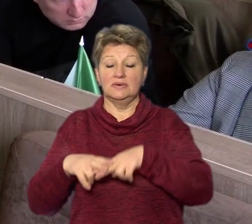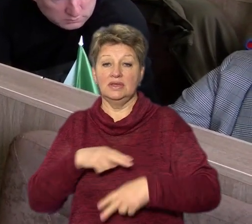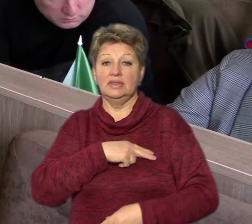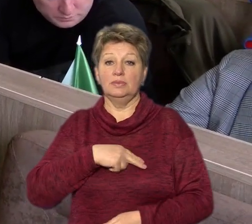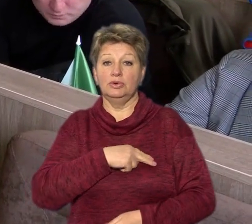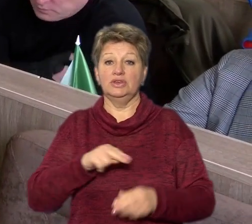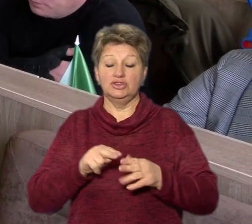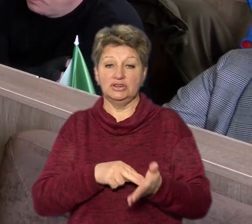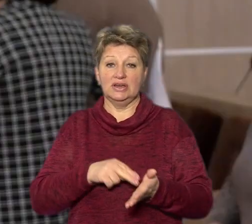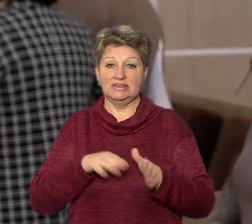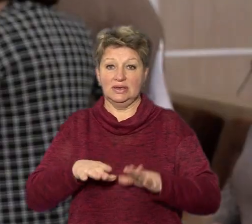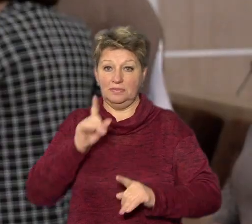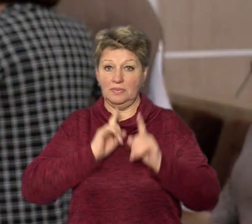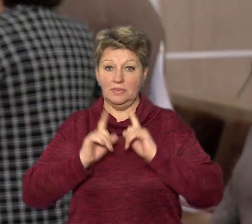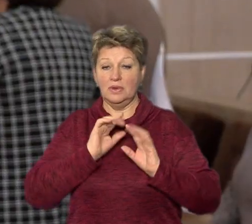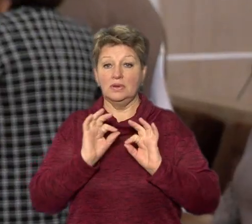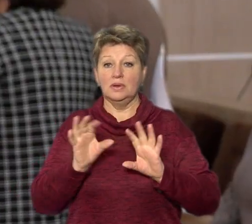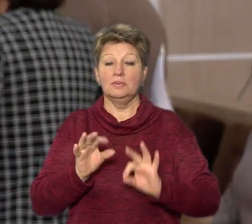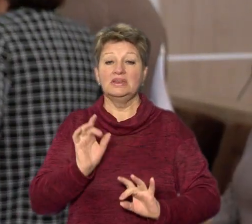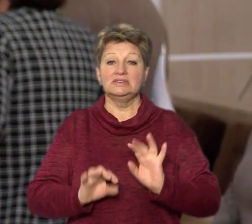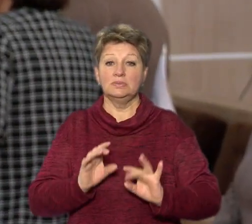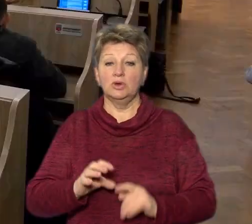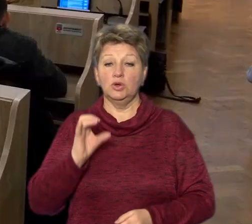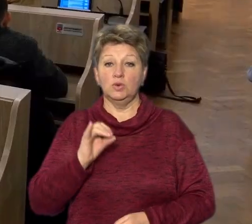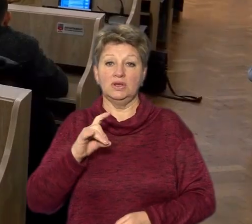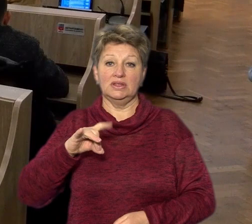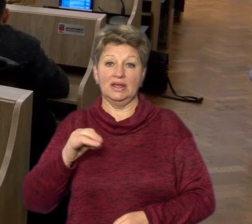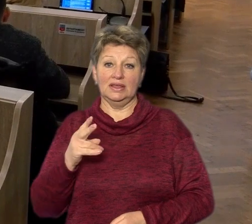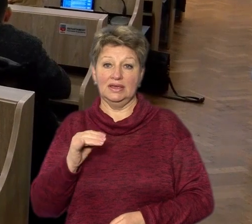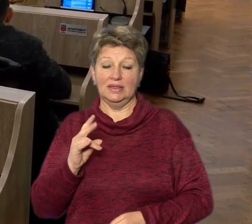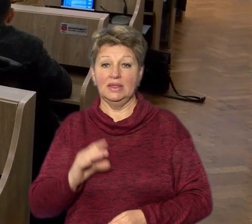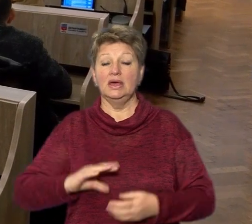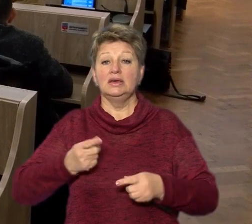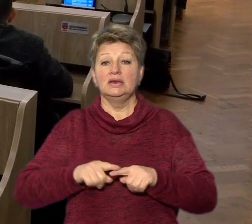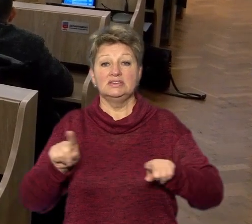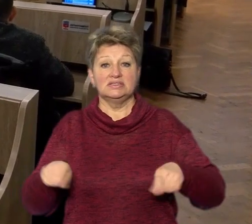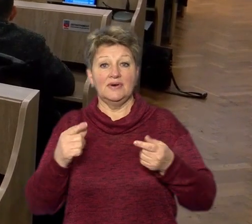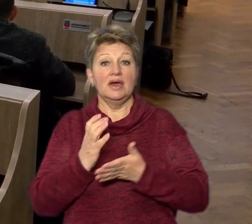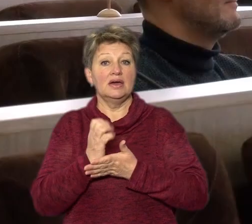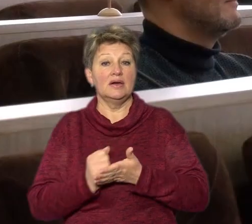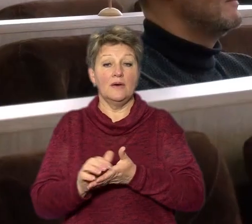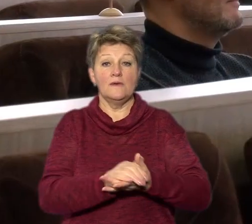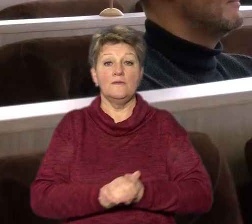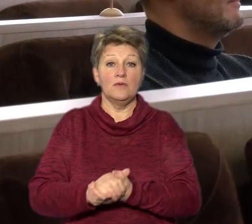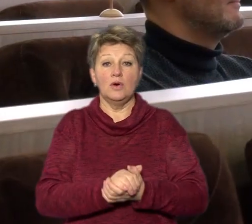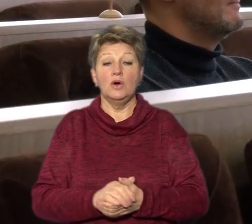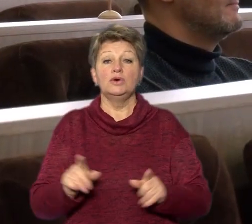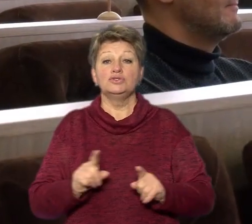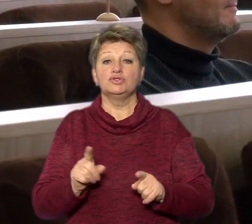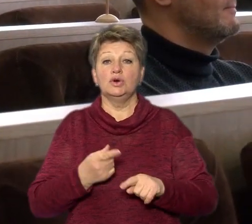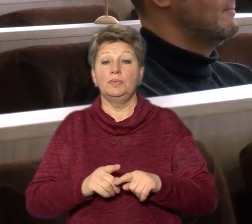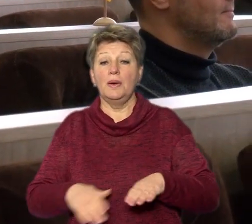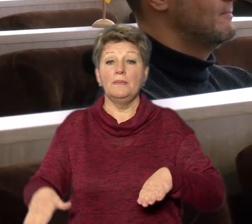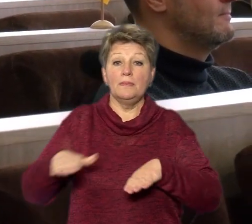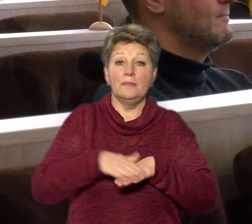Черкаської міськради, розповів секретар Юрій Тренкін. Також створили резервний фонд, аби закривати заявки військових підрозділів.